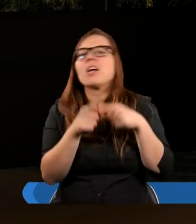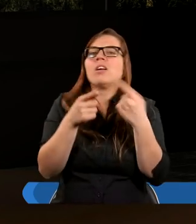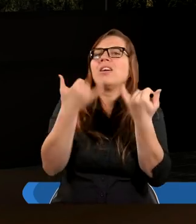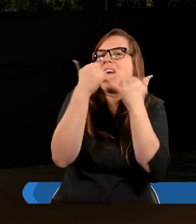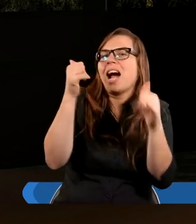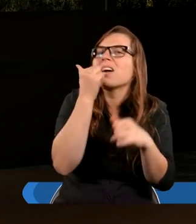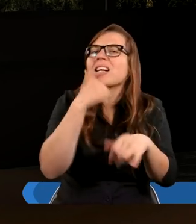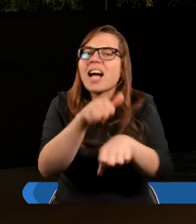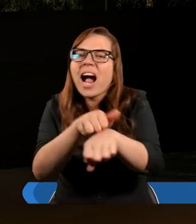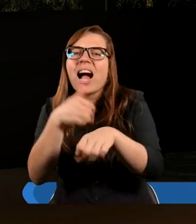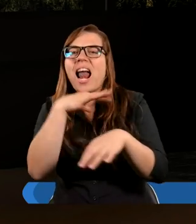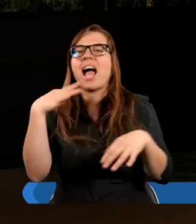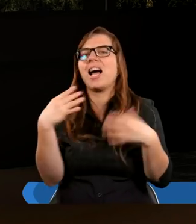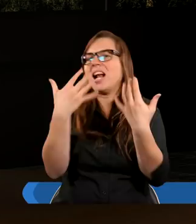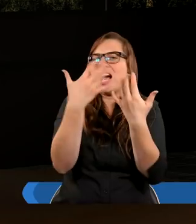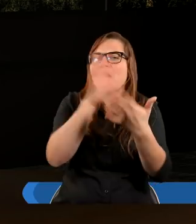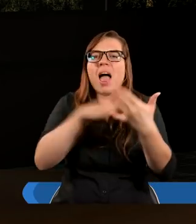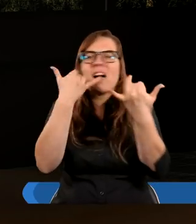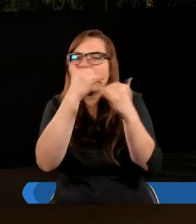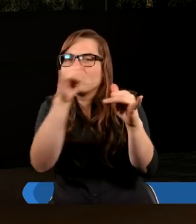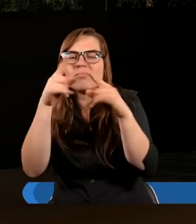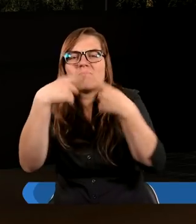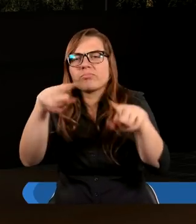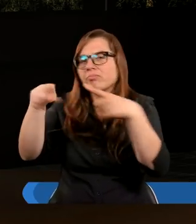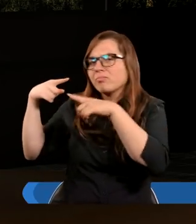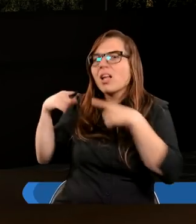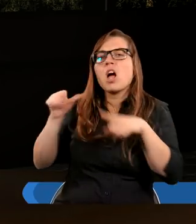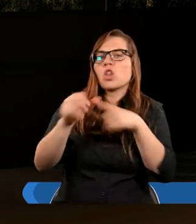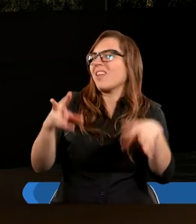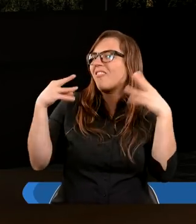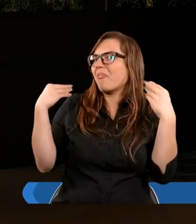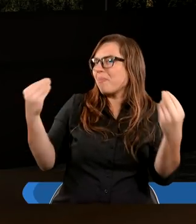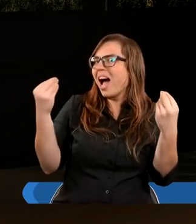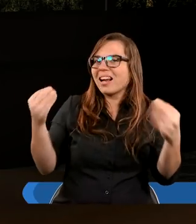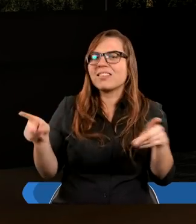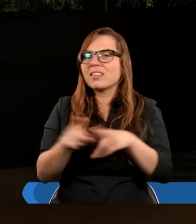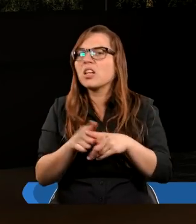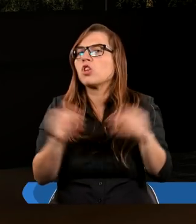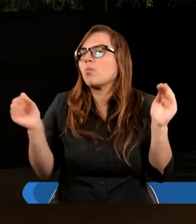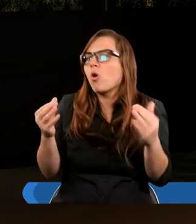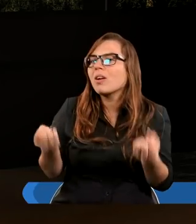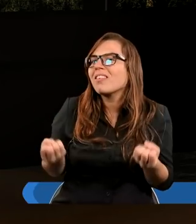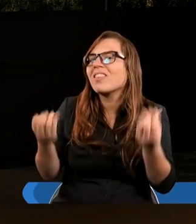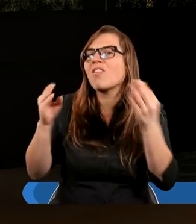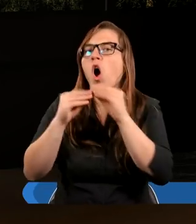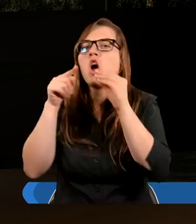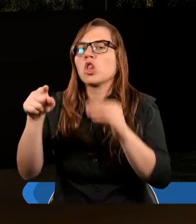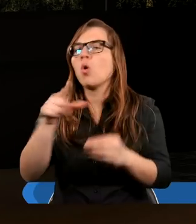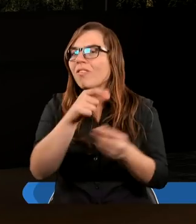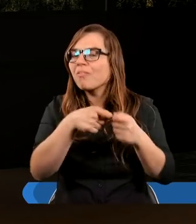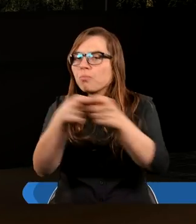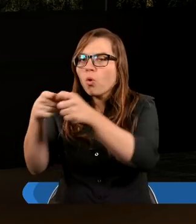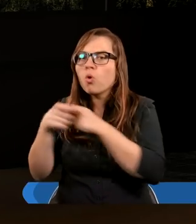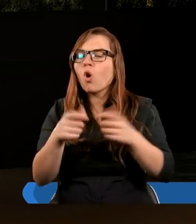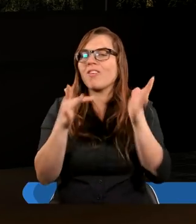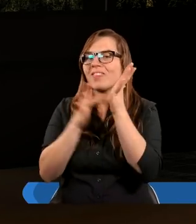ras i narodowości. No i ta różnorodność właśnie jest też piękna, że możemy tworzyć tą wspólnotę właśnie w